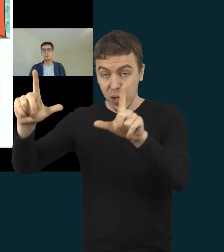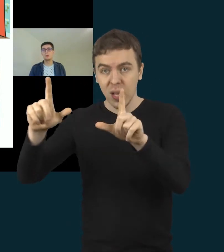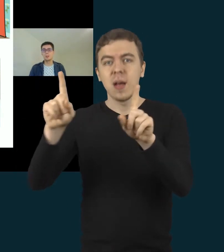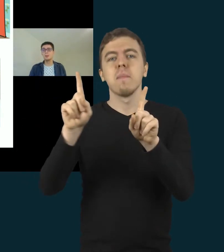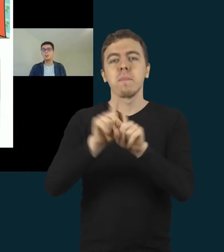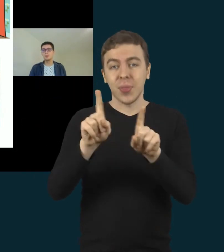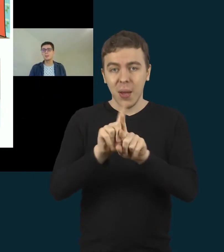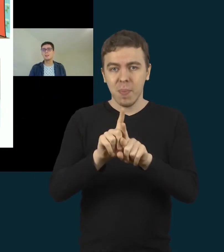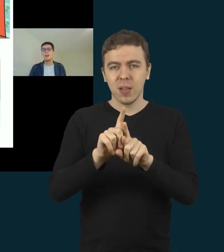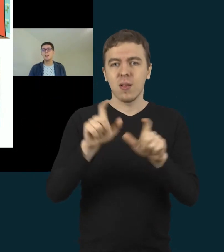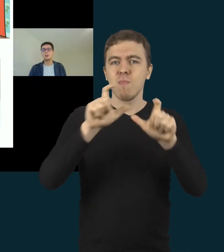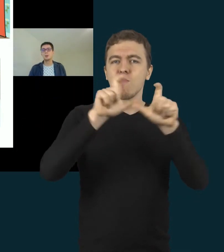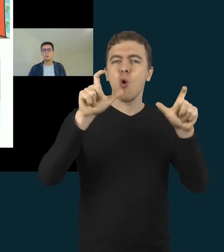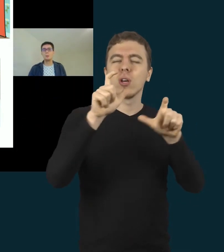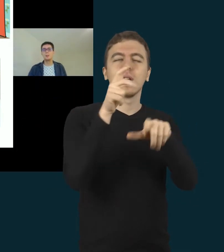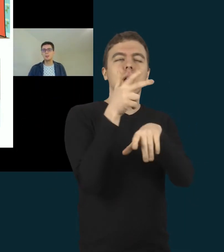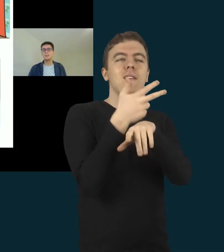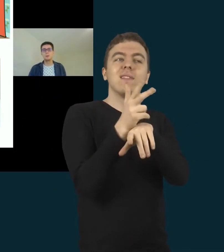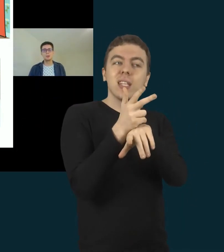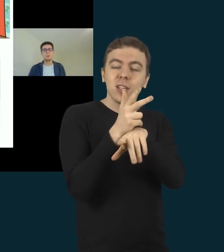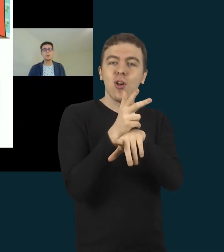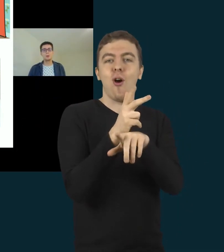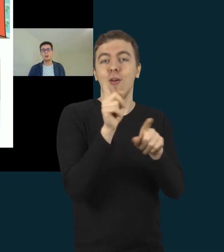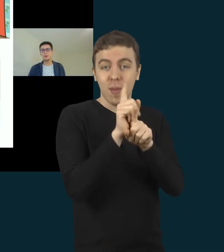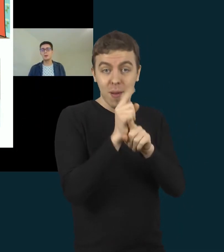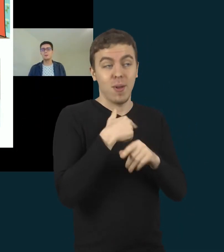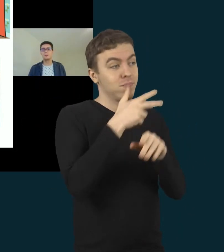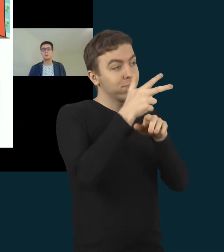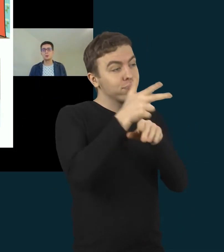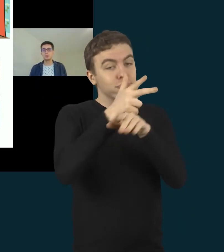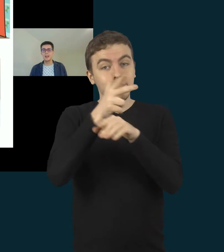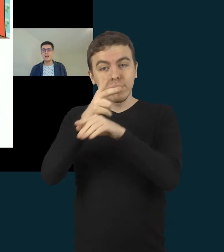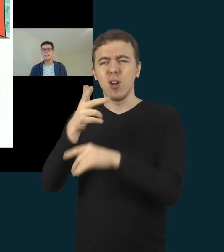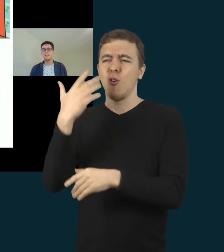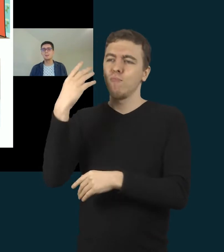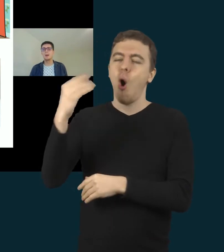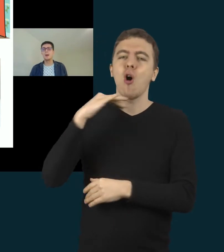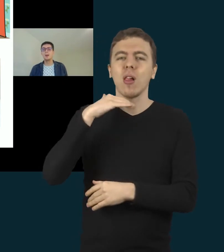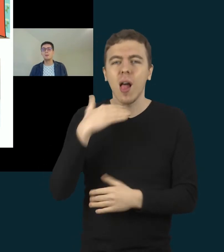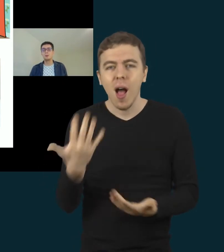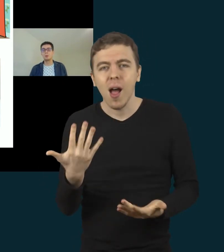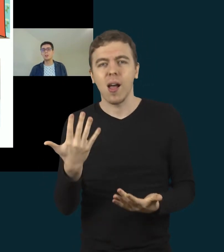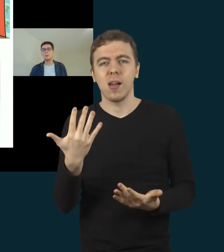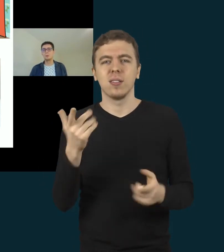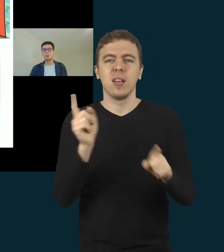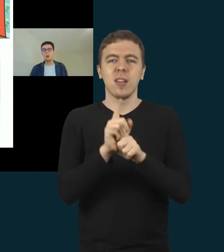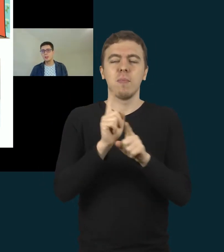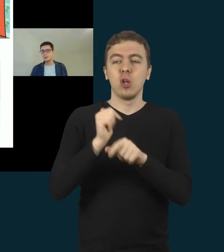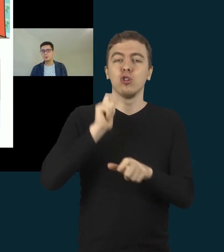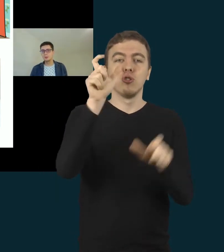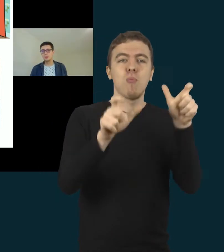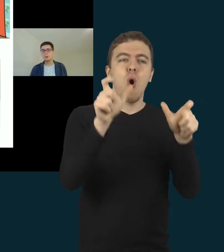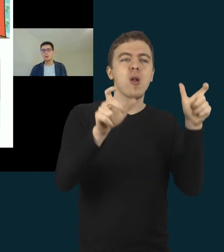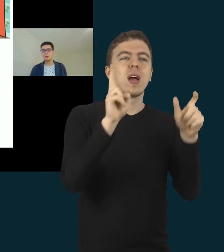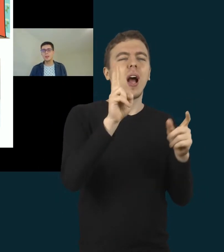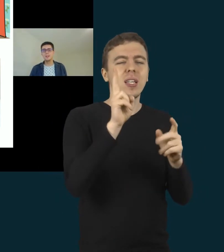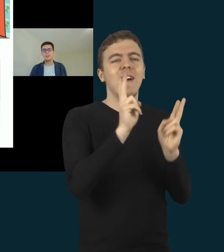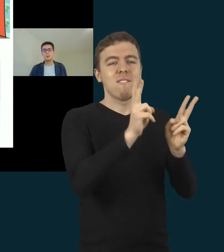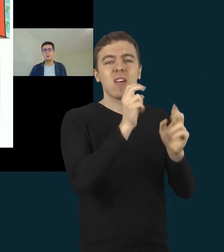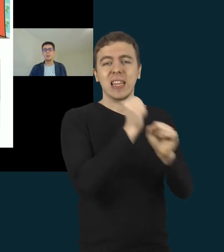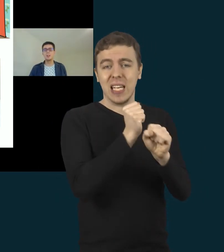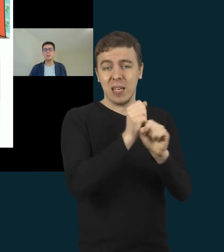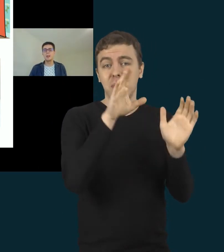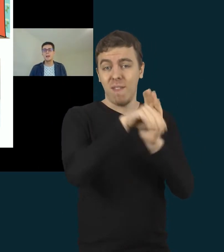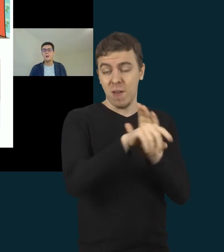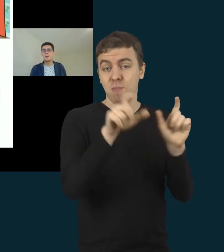iš mokyklos, kad iš vaikų pažįstamos aplinkos, pavyzdžiui, iš jų klasės arba filmuodavom žmonės, kurie dirba